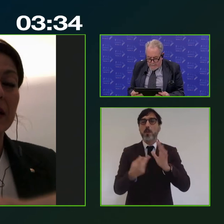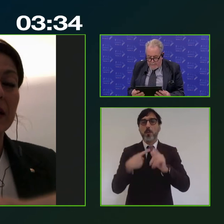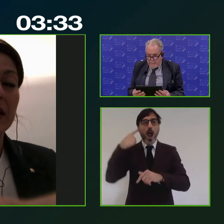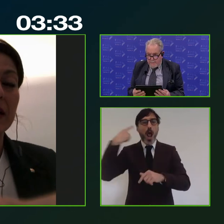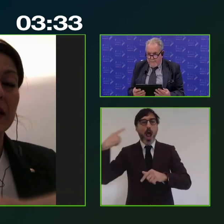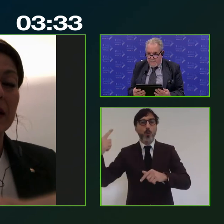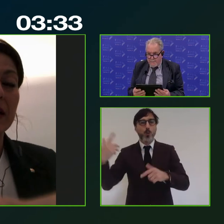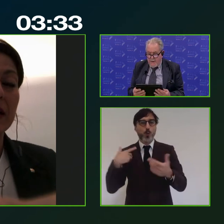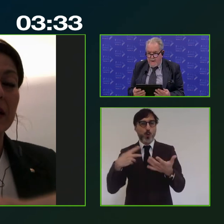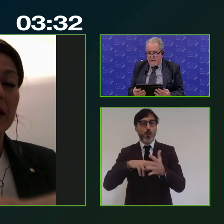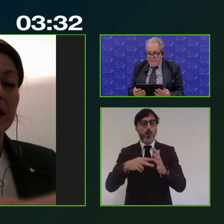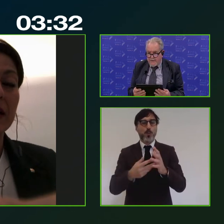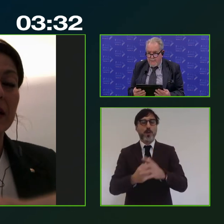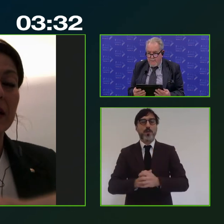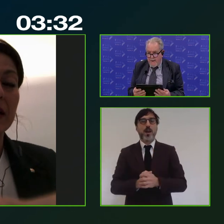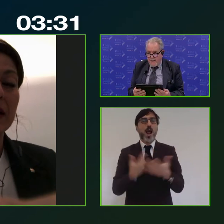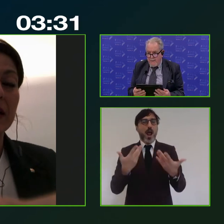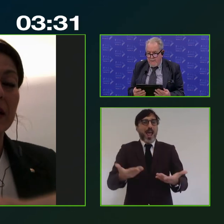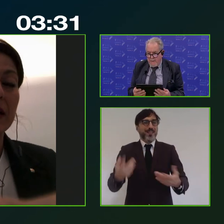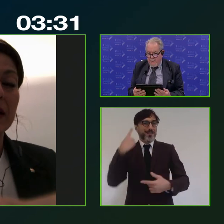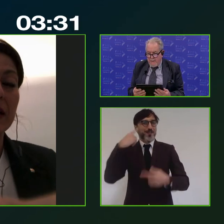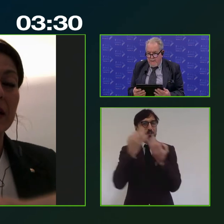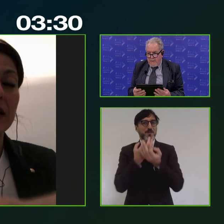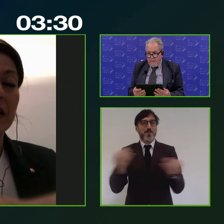'audio. Adesso la sentiamo bene.